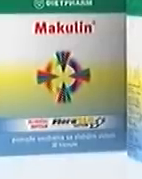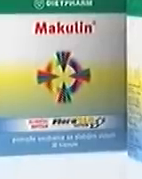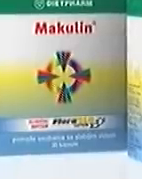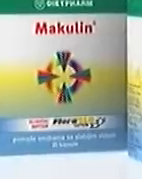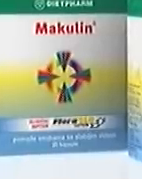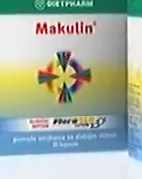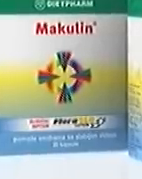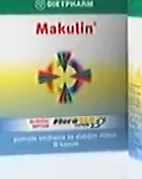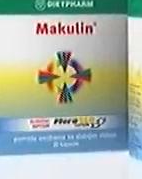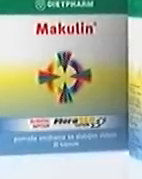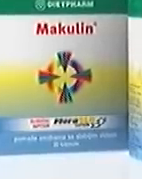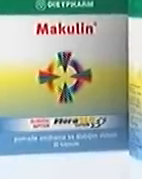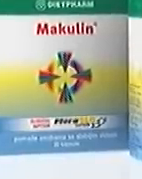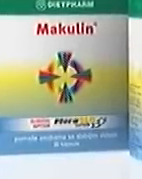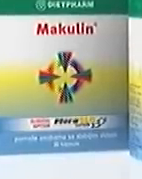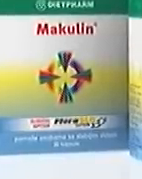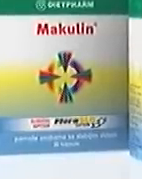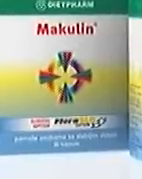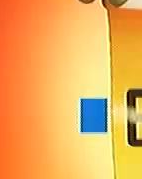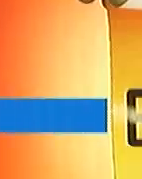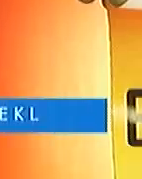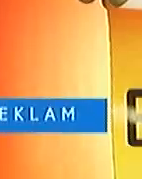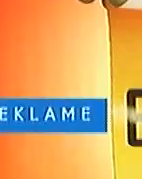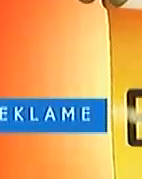antijoksidana sa Makulin Plus još jače štiti vaš vid.